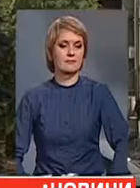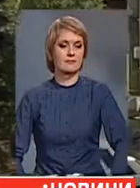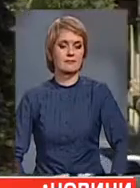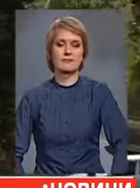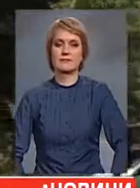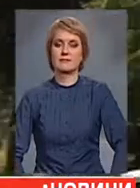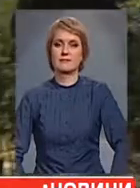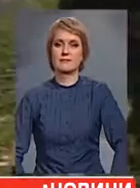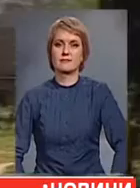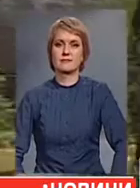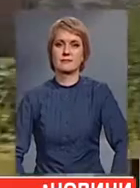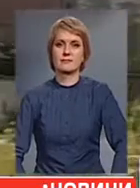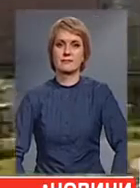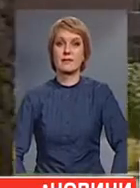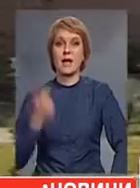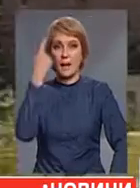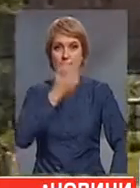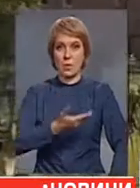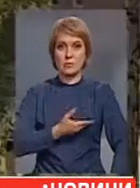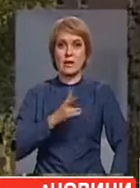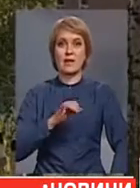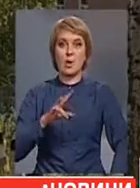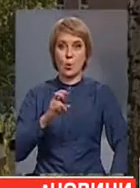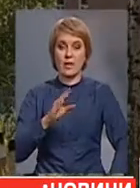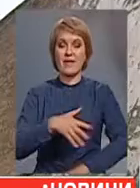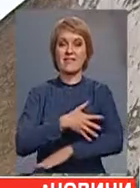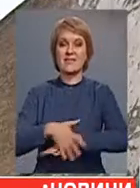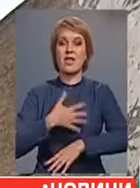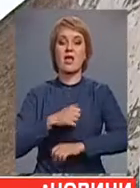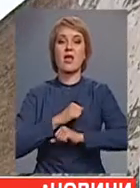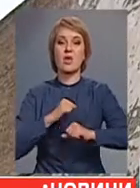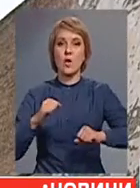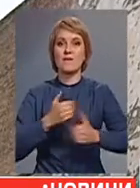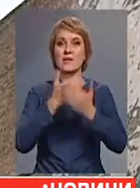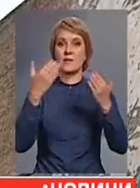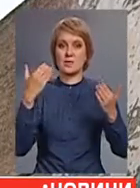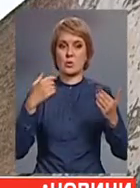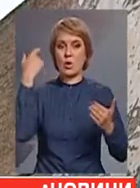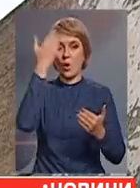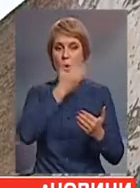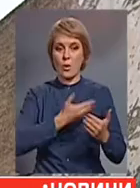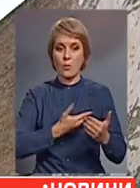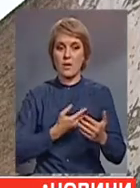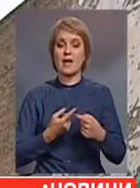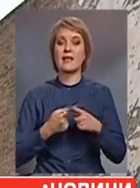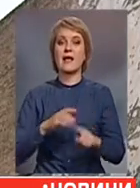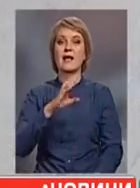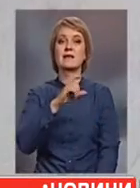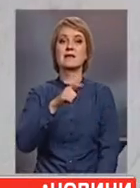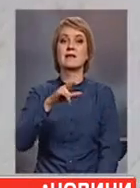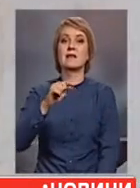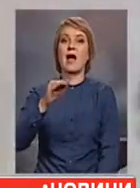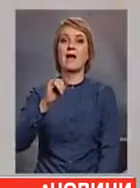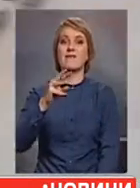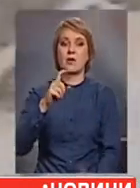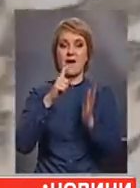Портрет Сергія Нігояна тепер у сквері імені героїв Небесної сотні. Обличчя на будівлі виконана в техніці з графіто. Його видряпали на